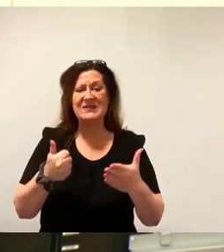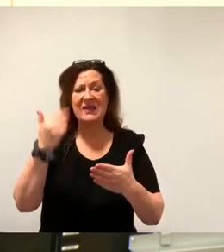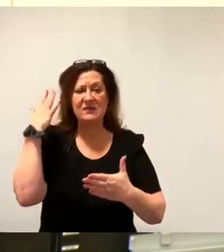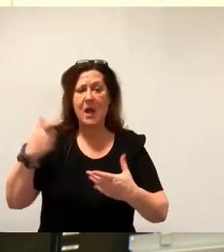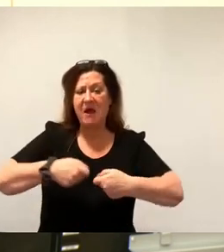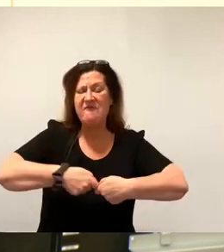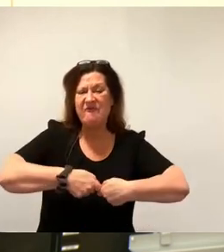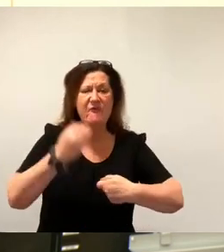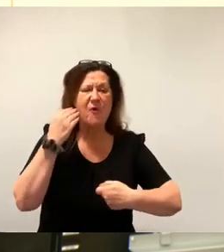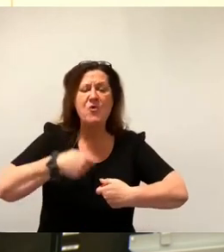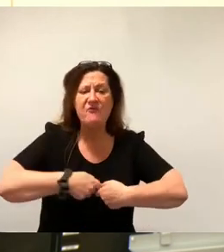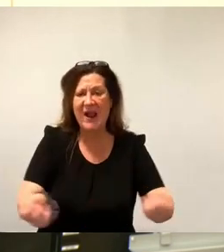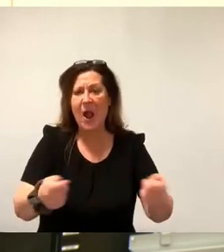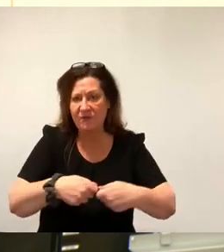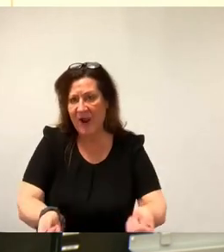wieder aufbauen.